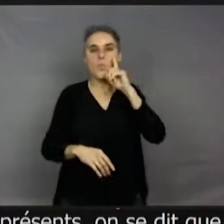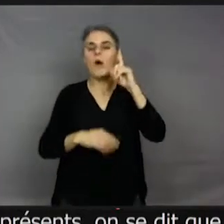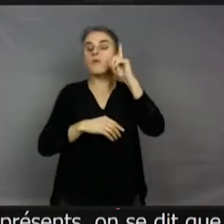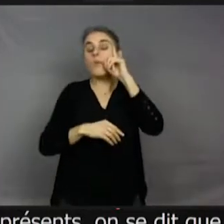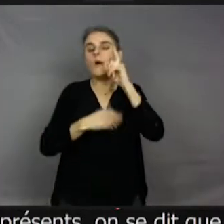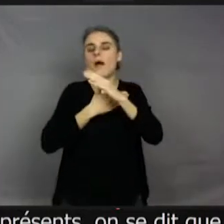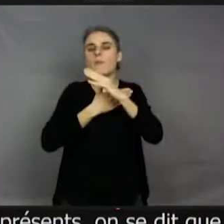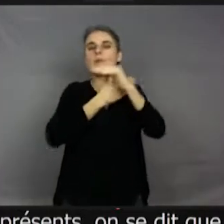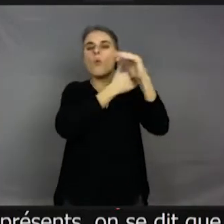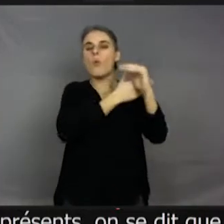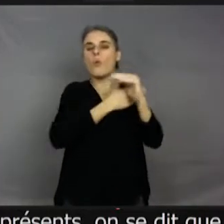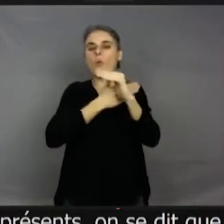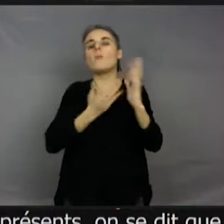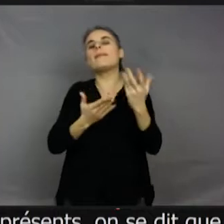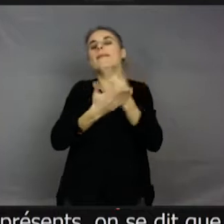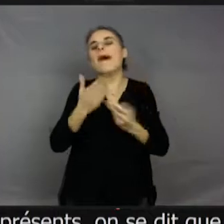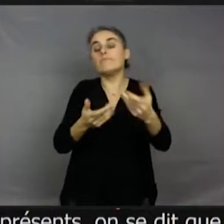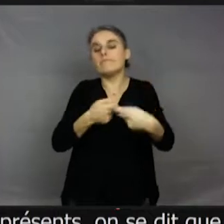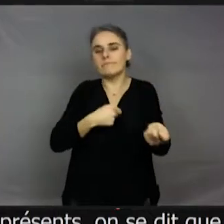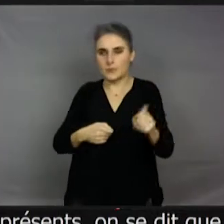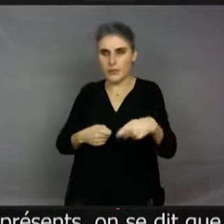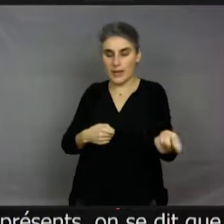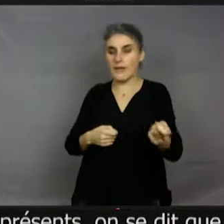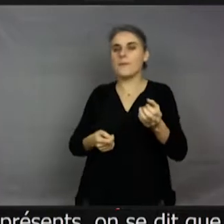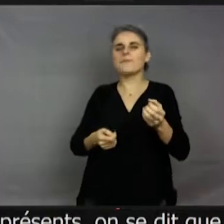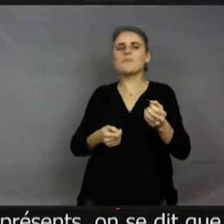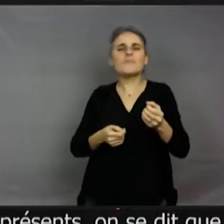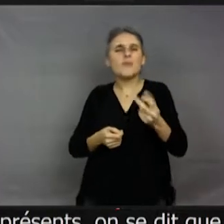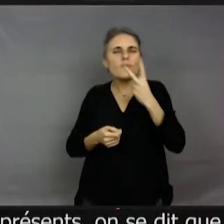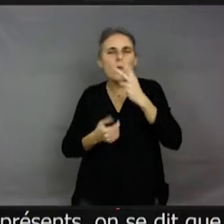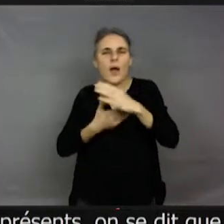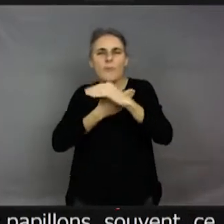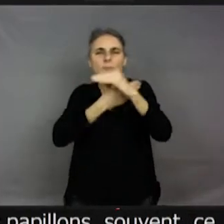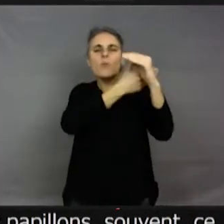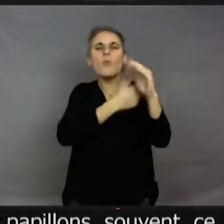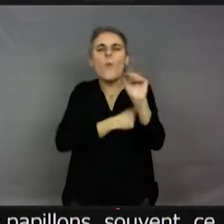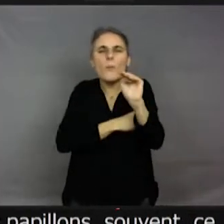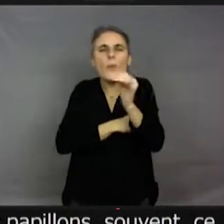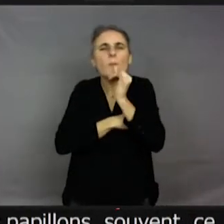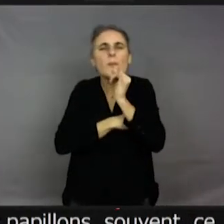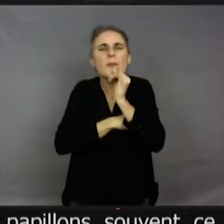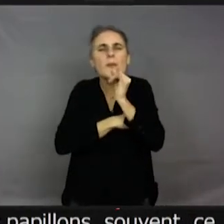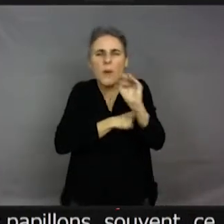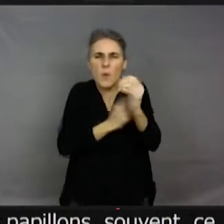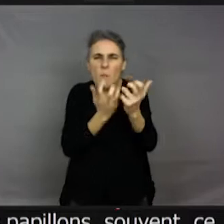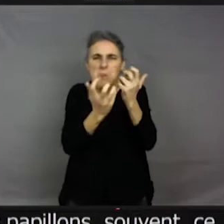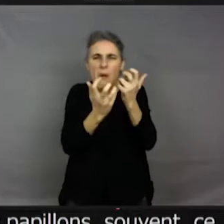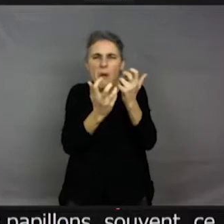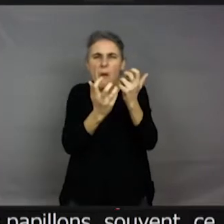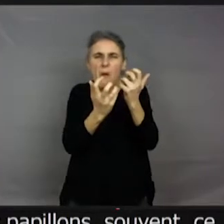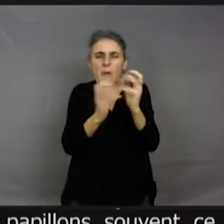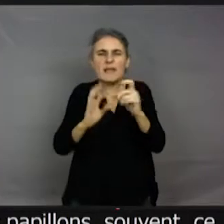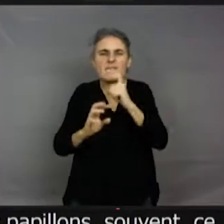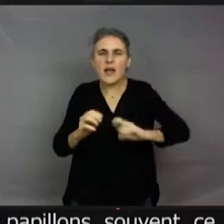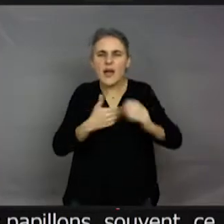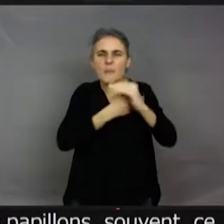là, ça ne vous parle pas avec ce dessin, mais c'est souvent ces petits papillons bleus qu'on voit qu'on appelle des azurés, tout petits, très bleus, un bleu métallique qui plaît à tout le monde où tout le